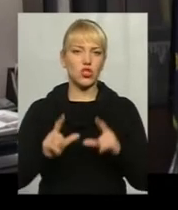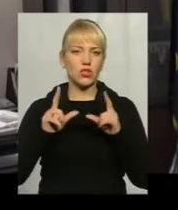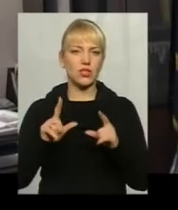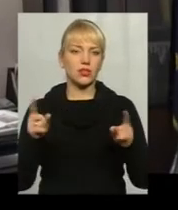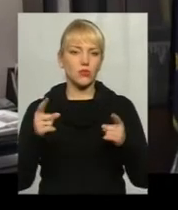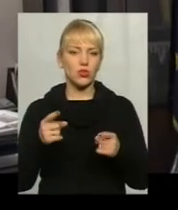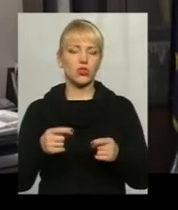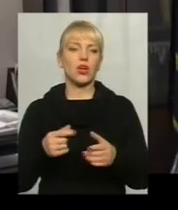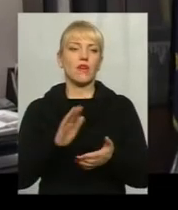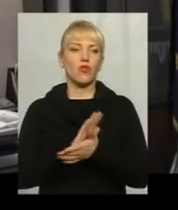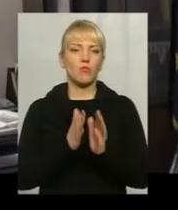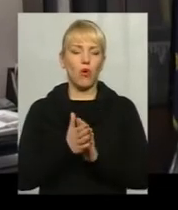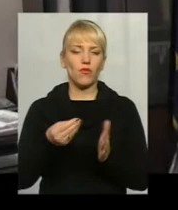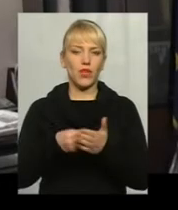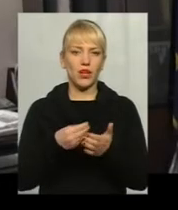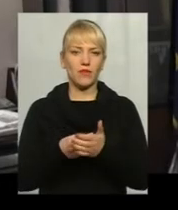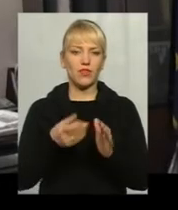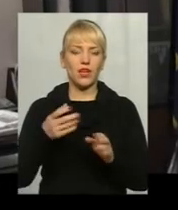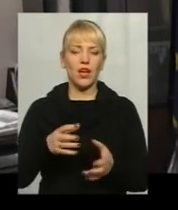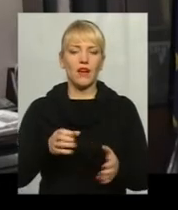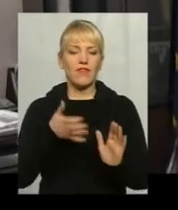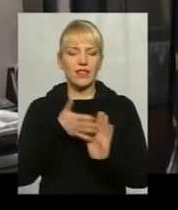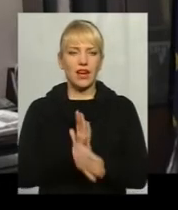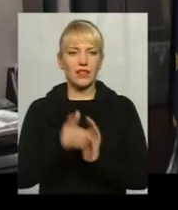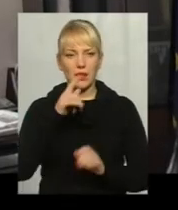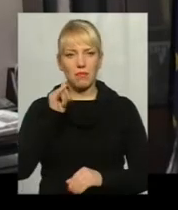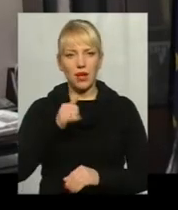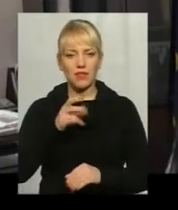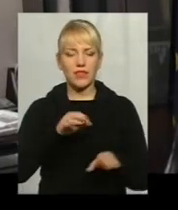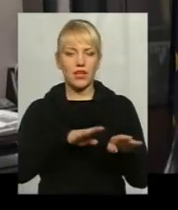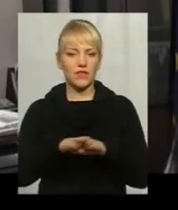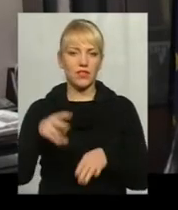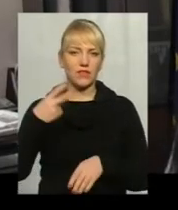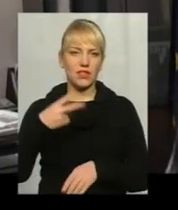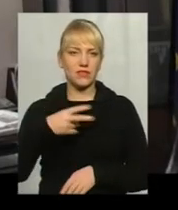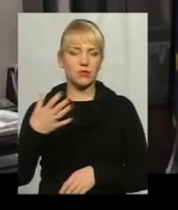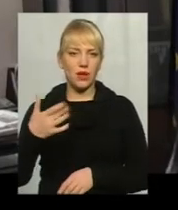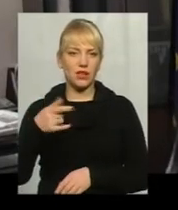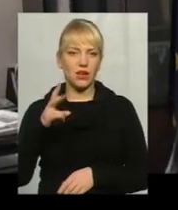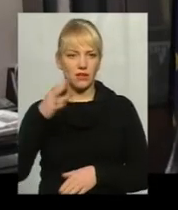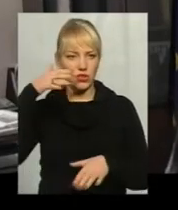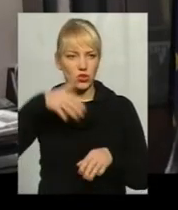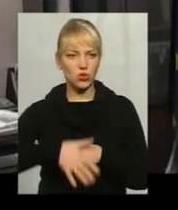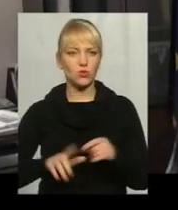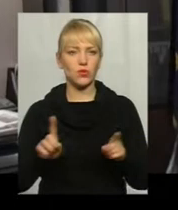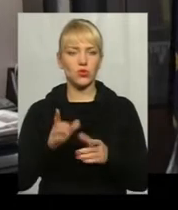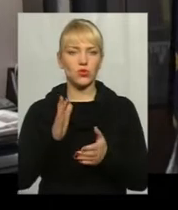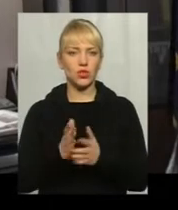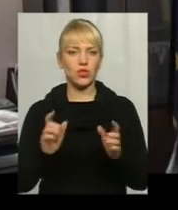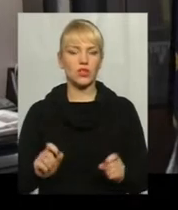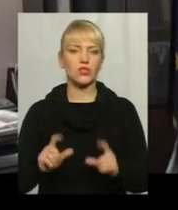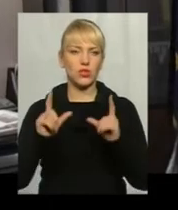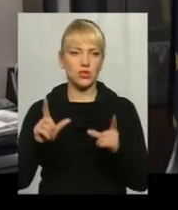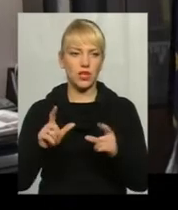тарифі, наприклад, обсяг навіть витрати палива закладені на рівні 20-25 гривень. Зрозуміло, що є зростання